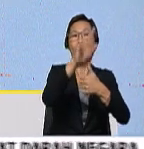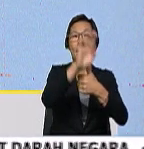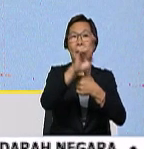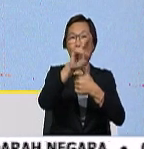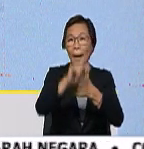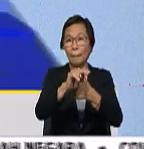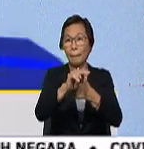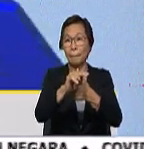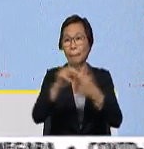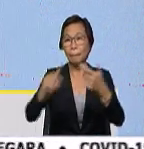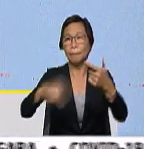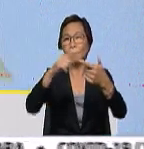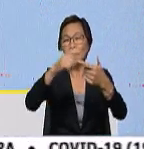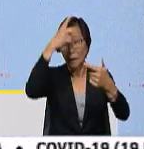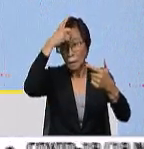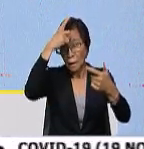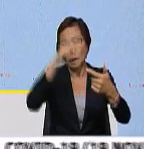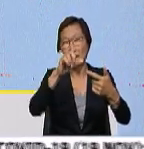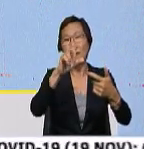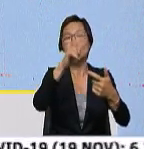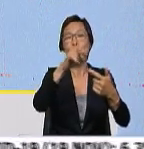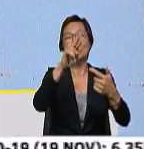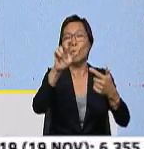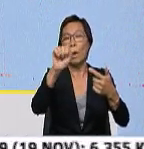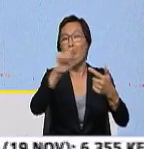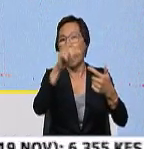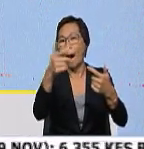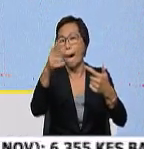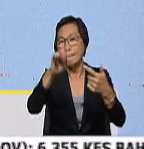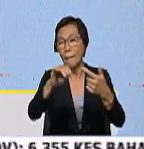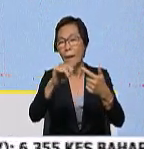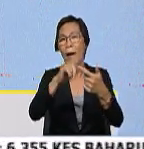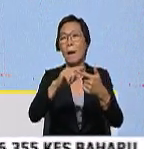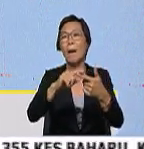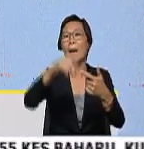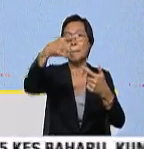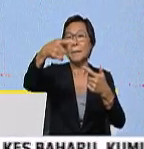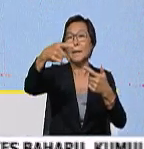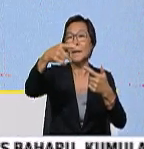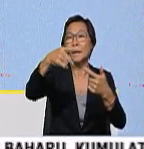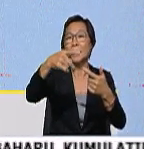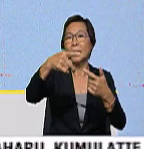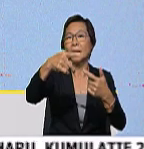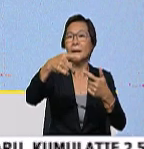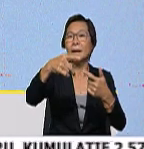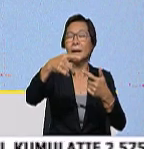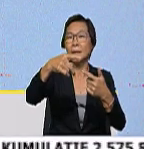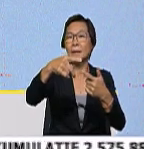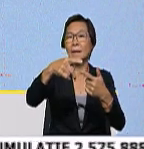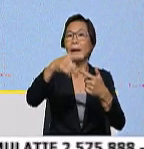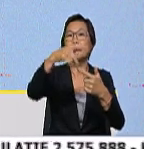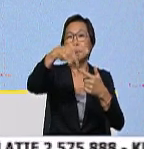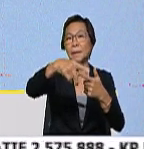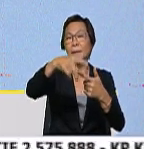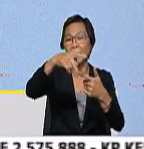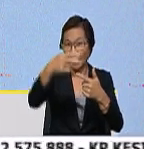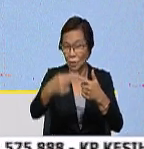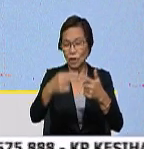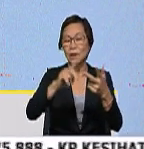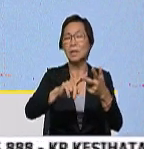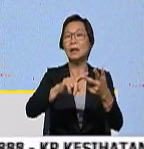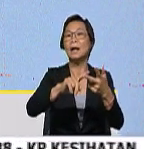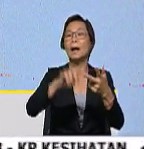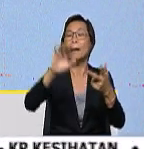nasional dicabang oleh calon Dato' Noazman Hassan yang bertanding atas tiket amanah mewakili Pakatan Harapan serta calon